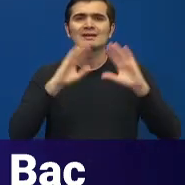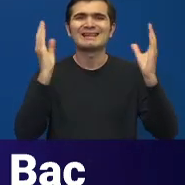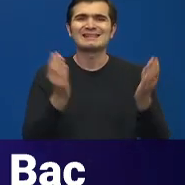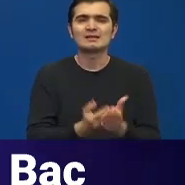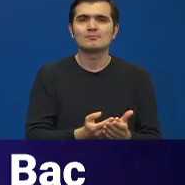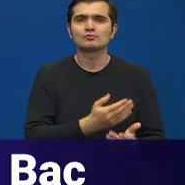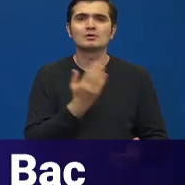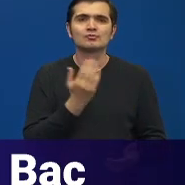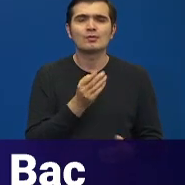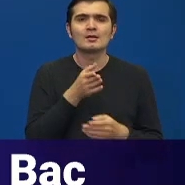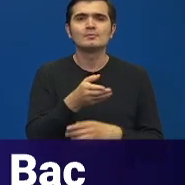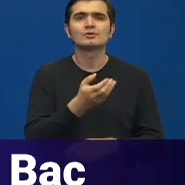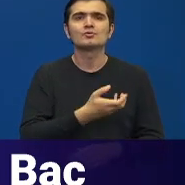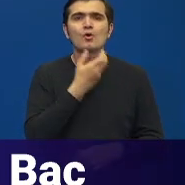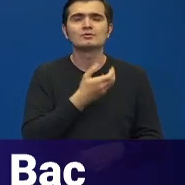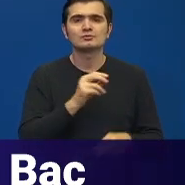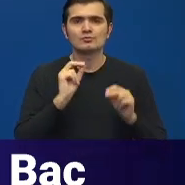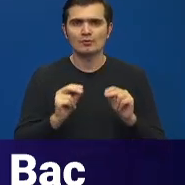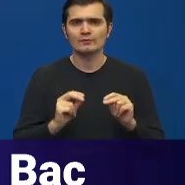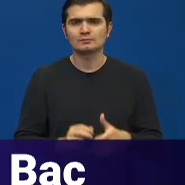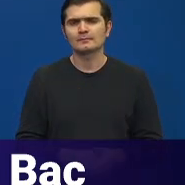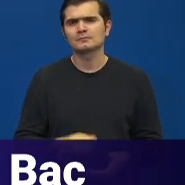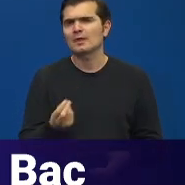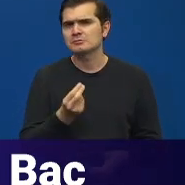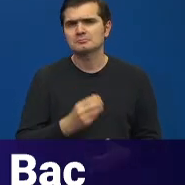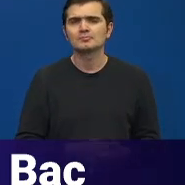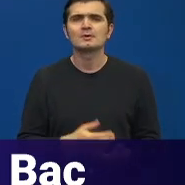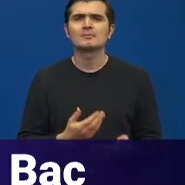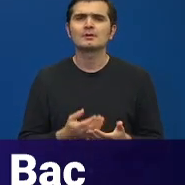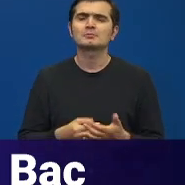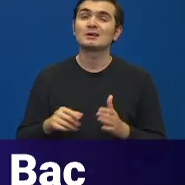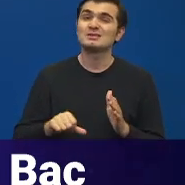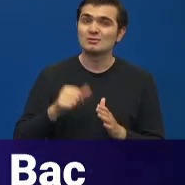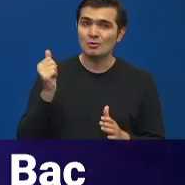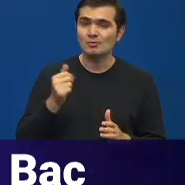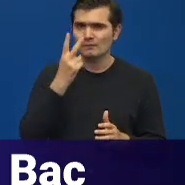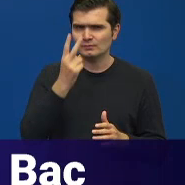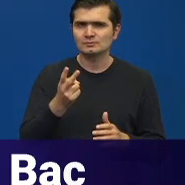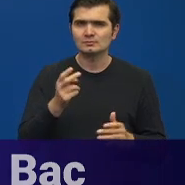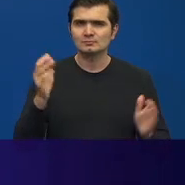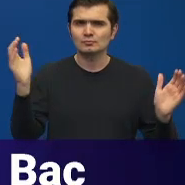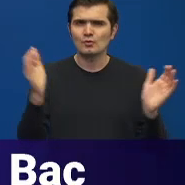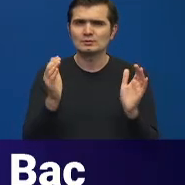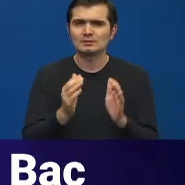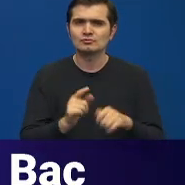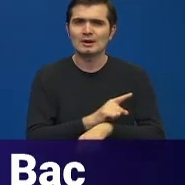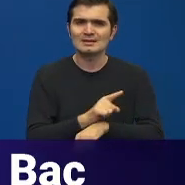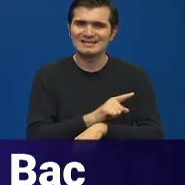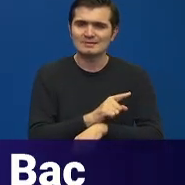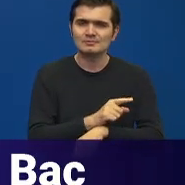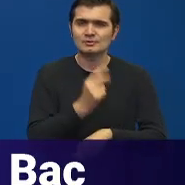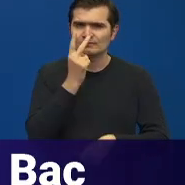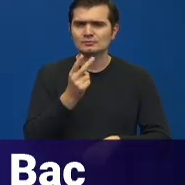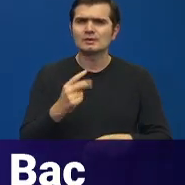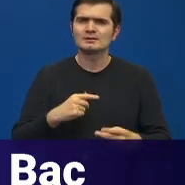la nivel de școală, de către Consiliul Profesoral. De ce? Pentru că, din nou, având în vădare constrângerile de timp și importanța